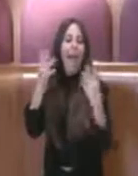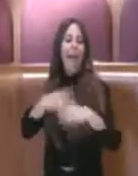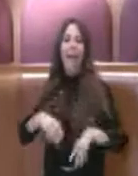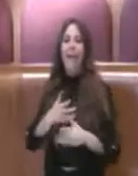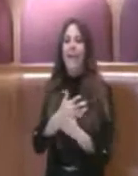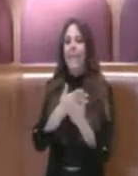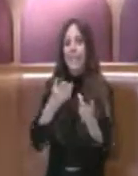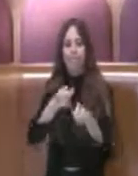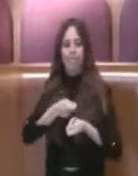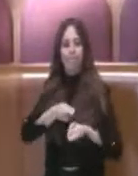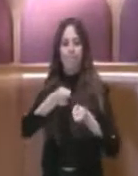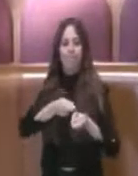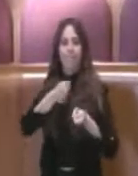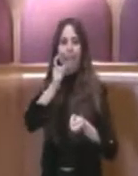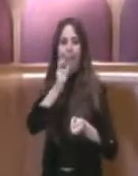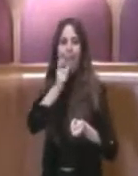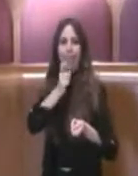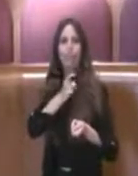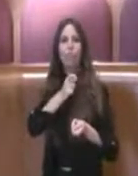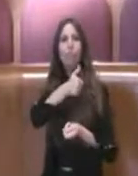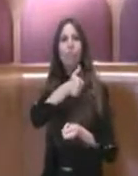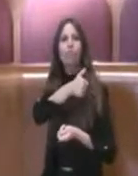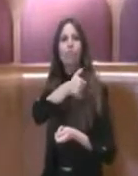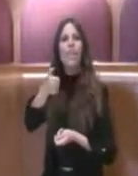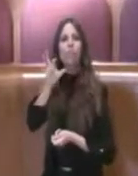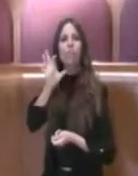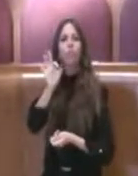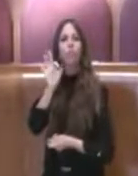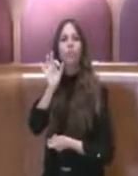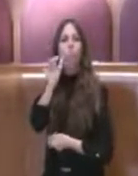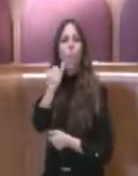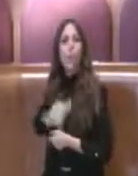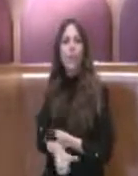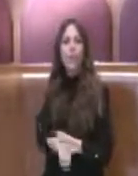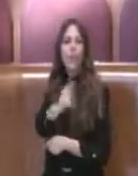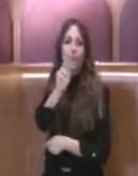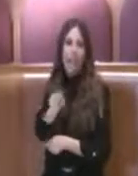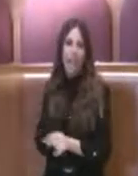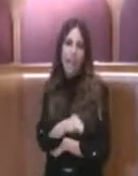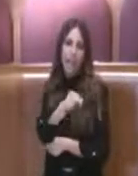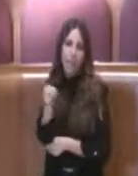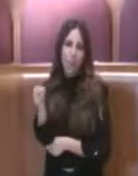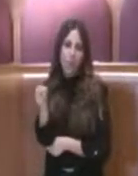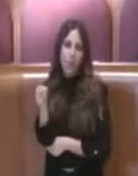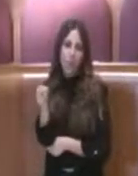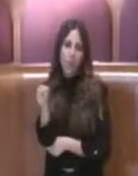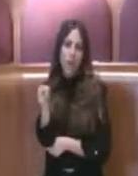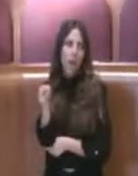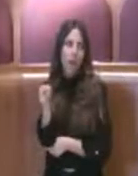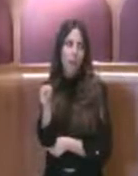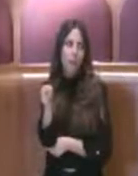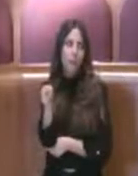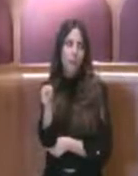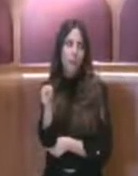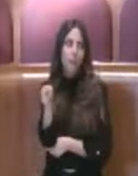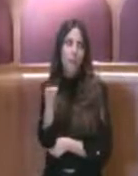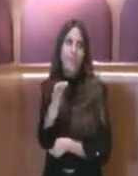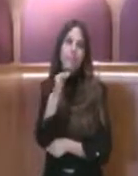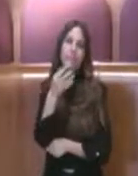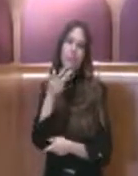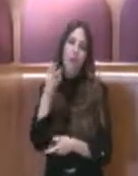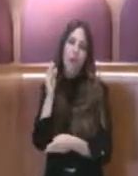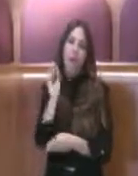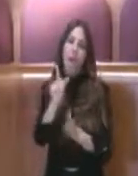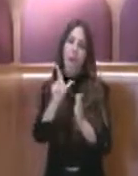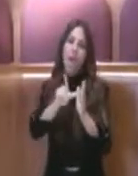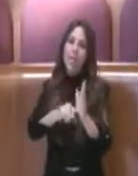150 mila euro, quindi ovviamente è stato richiesto un tempo necessario